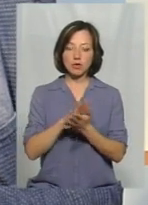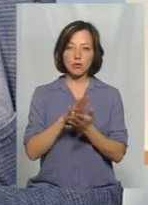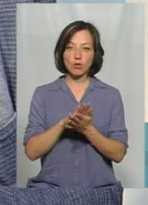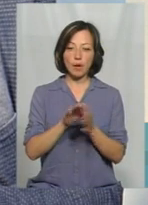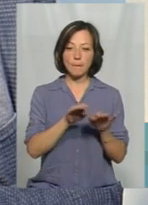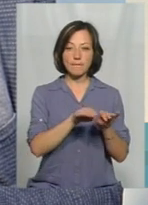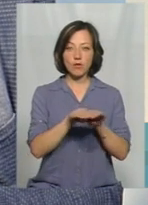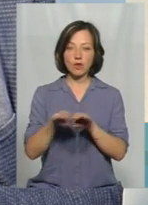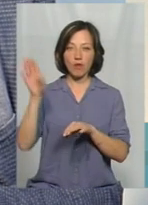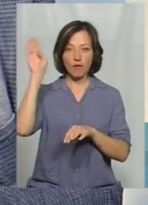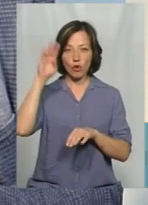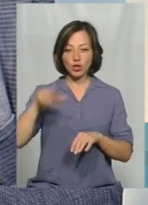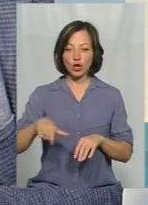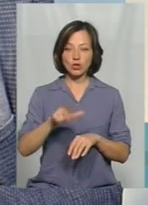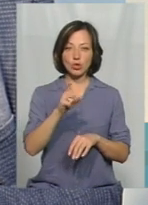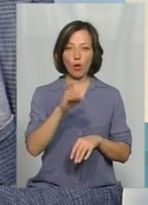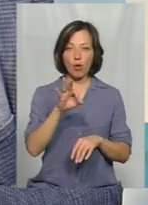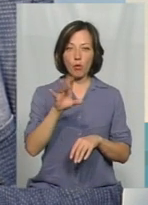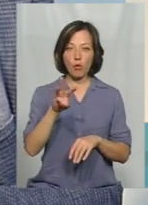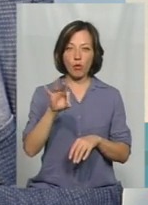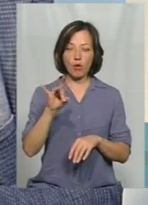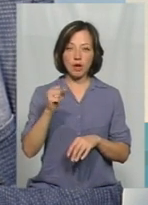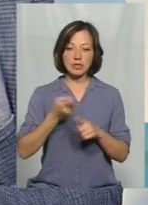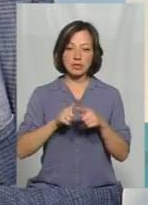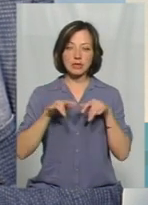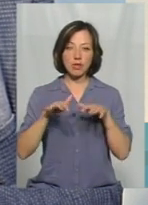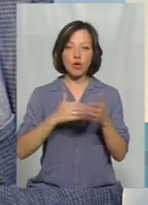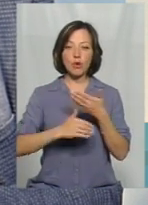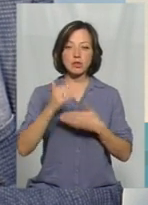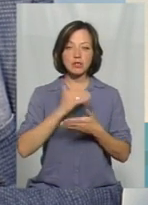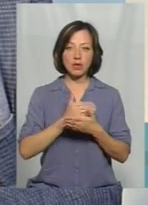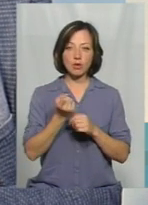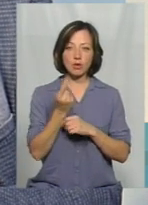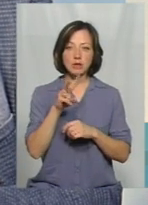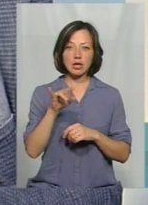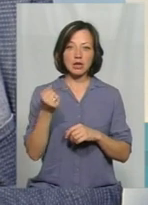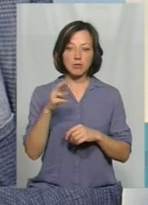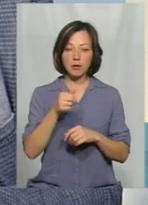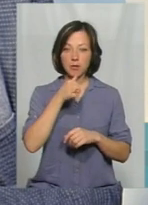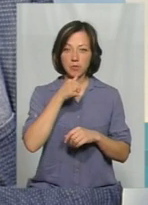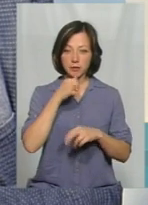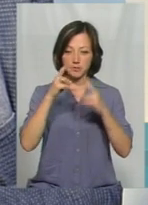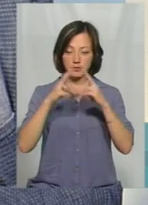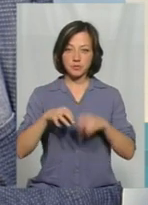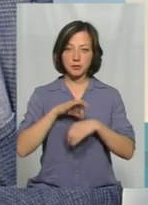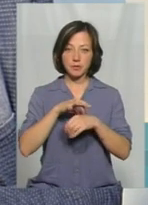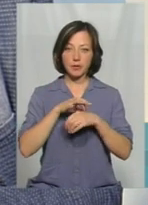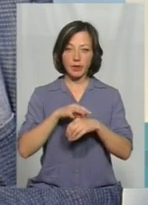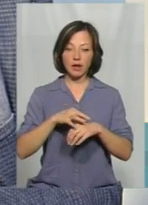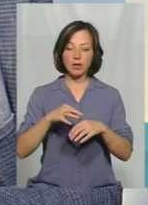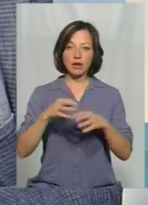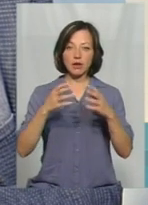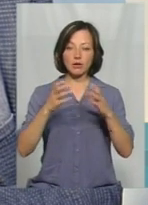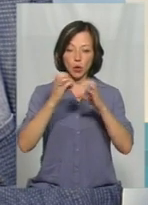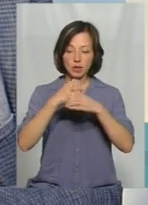повертневих вод річки Хомара. От, наприклад, з даних заходів в останній ми 11 липня відібрали проби і провели інструментально-лабораторні